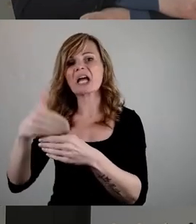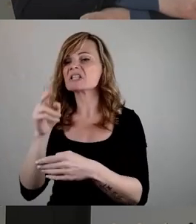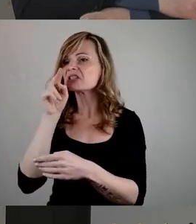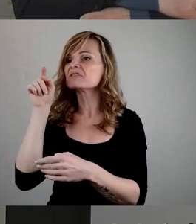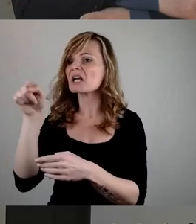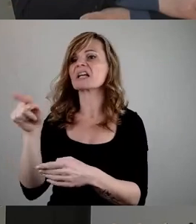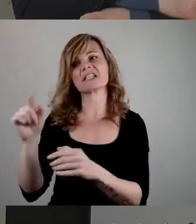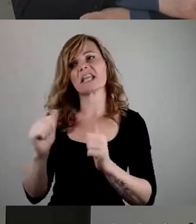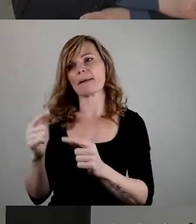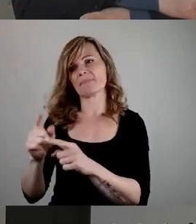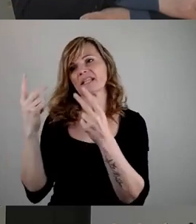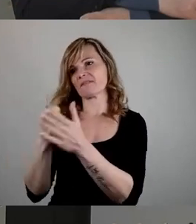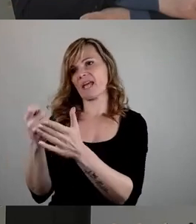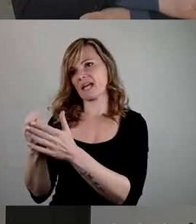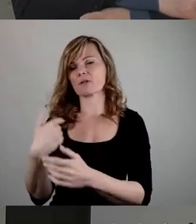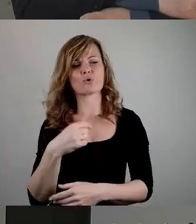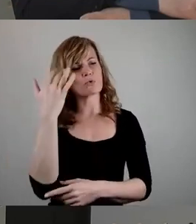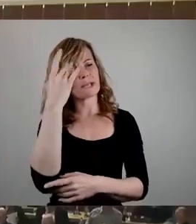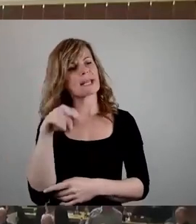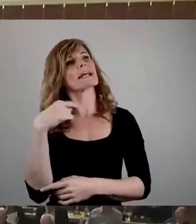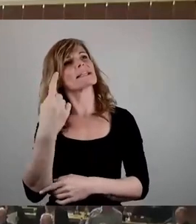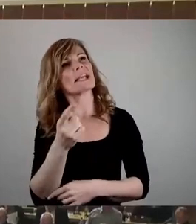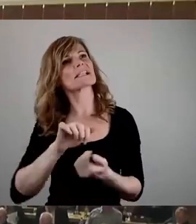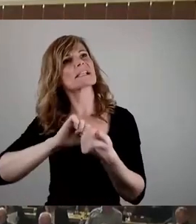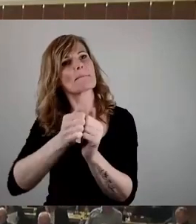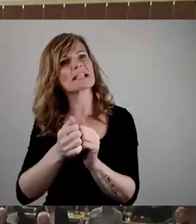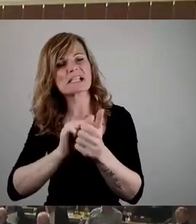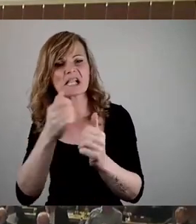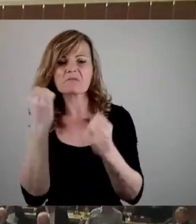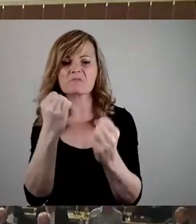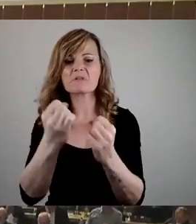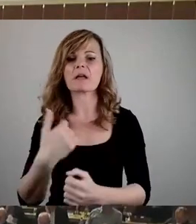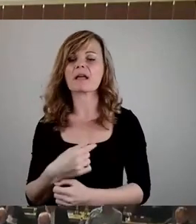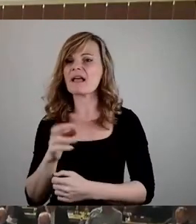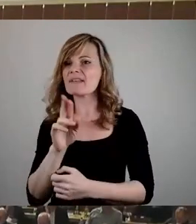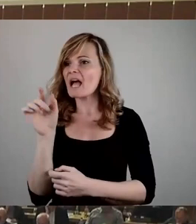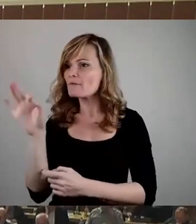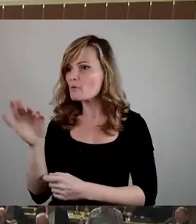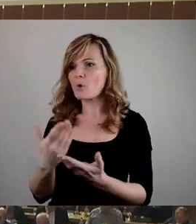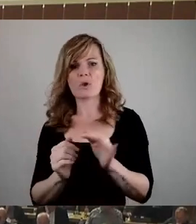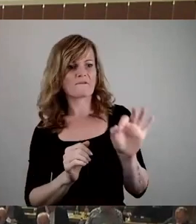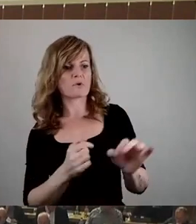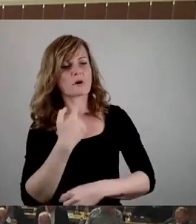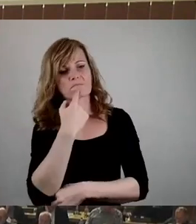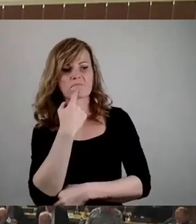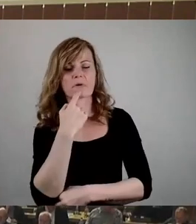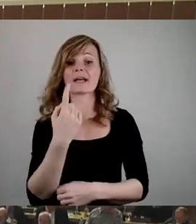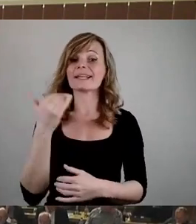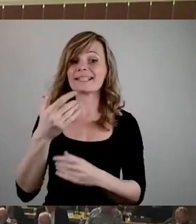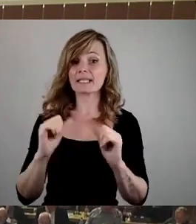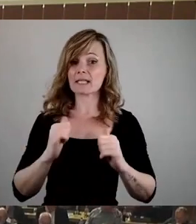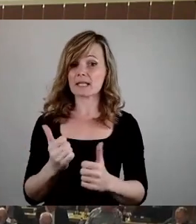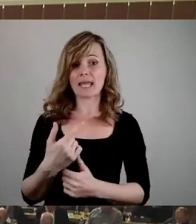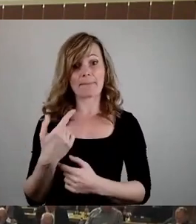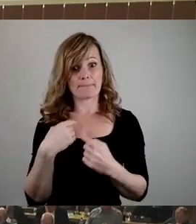und überlegen, welche Seite wir im nächsten Gemetzel anfeuern. Jedes Leben zählt, sagen wir, und